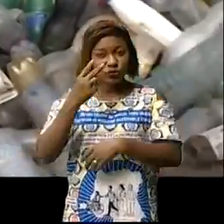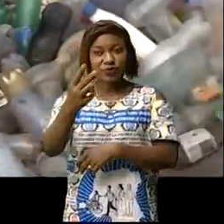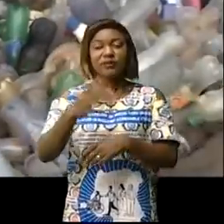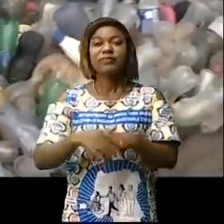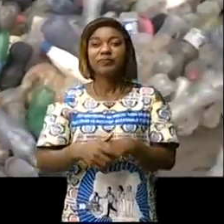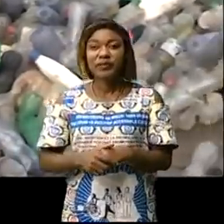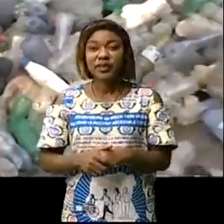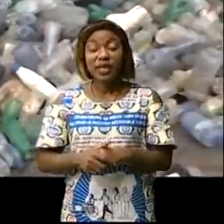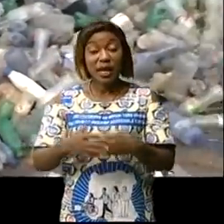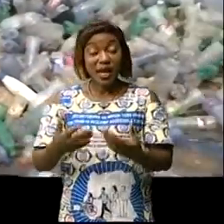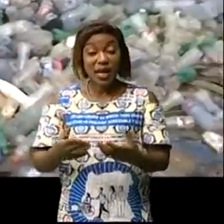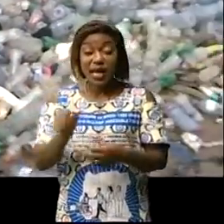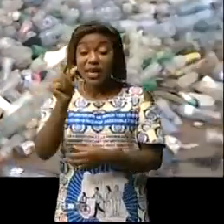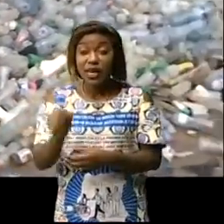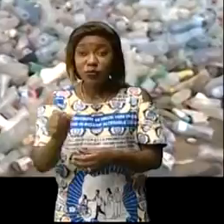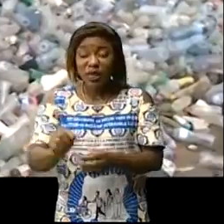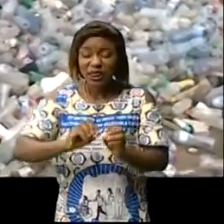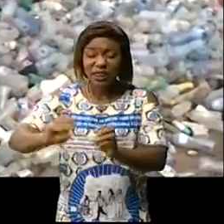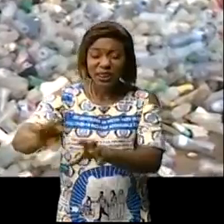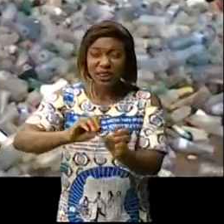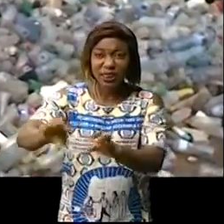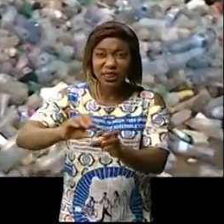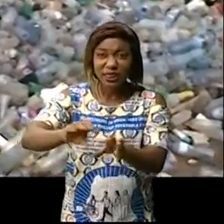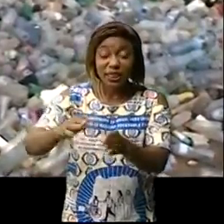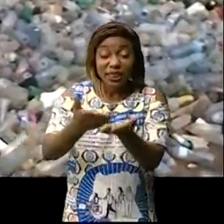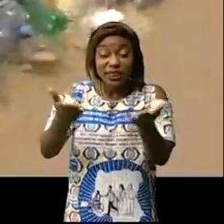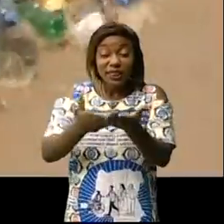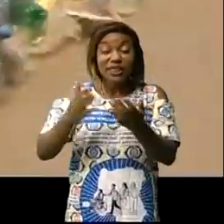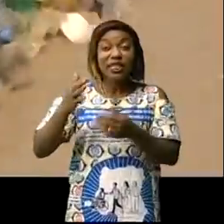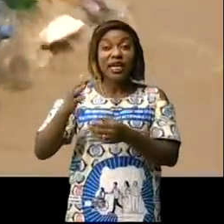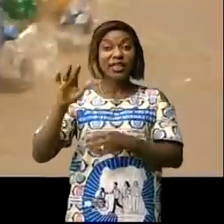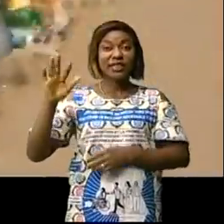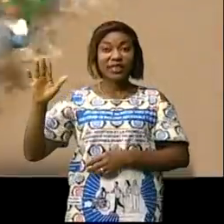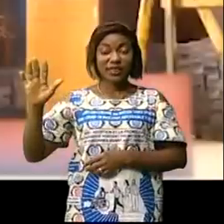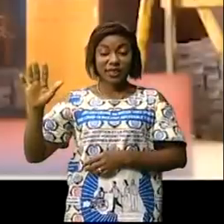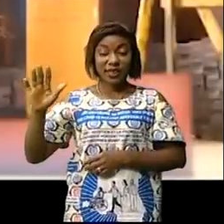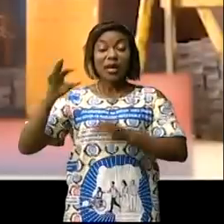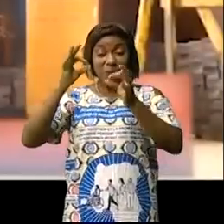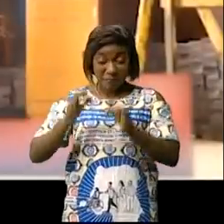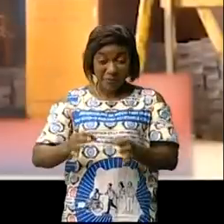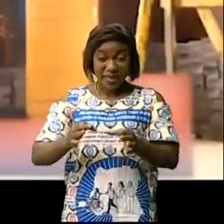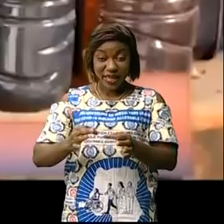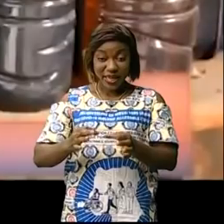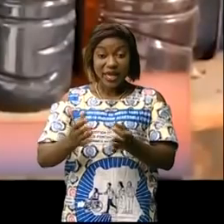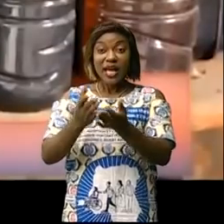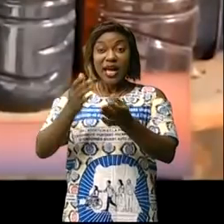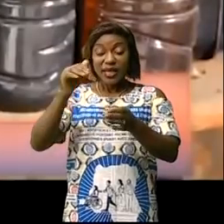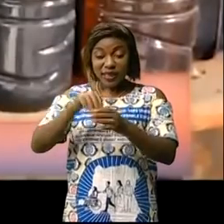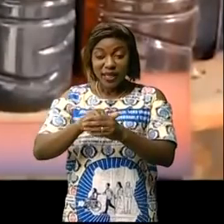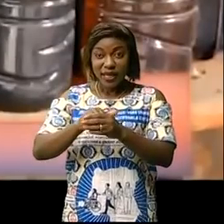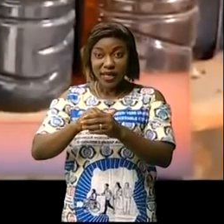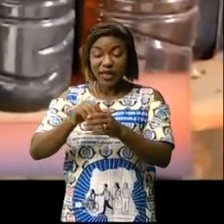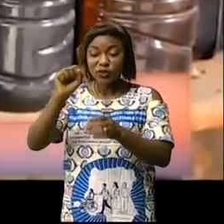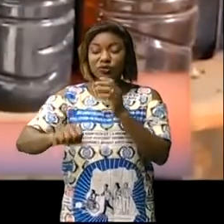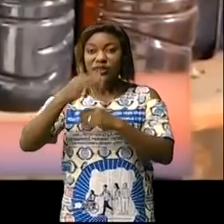Si les déchets plastiques sont bons pour la poubelle acquis chasseurs sans utilité par contre à Bukavu ils servent à la production du